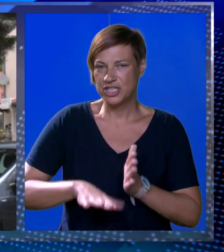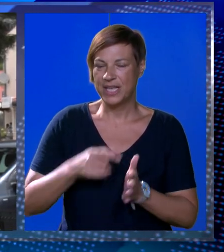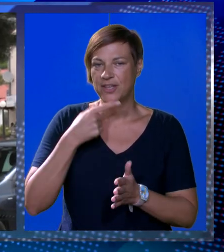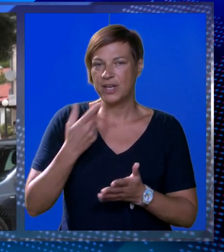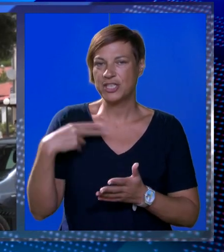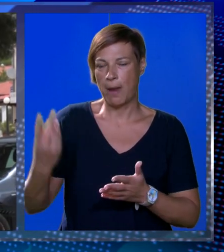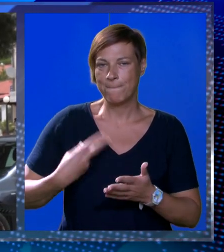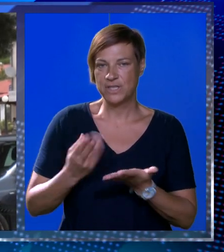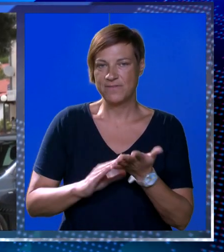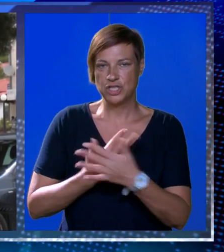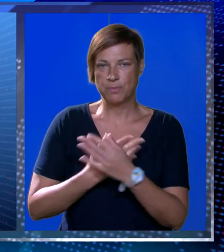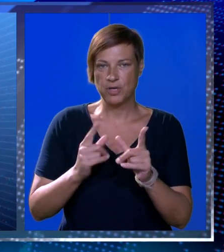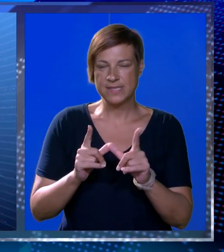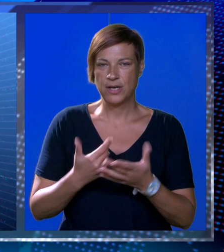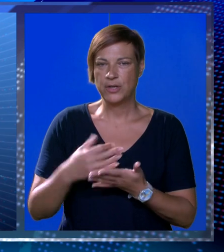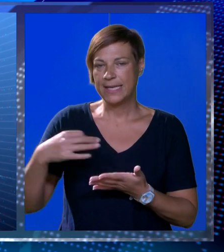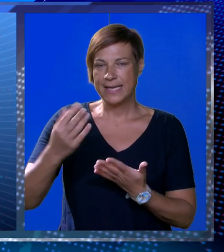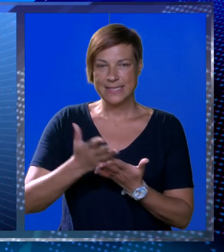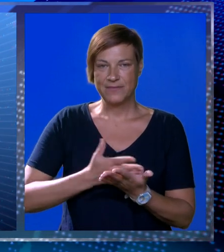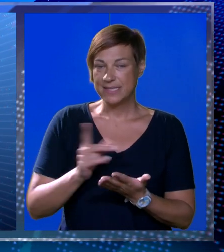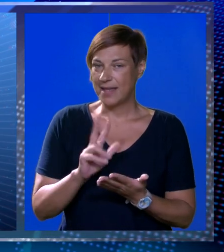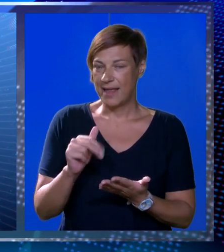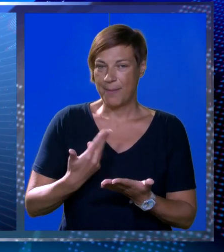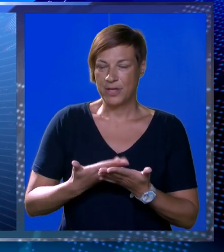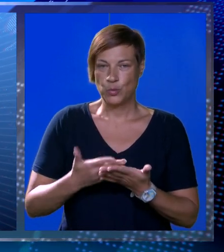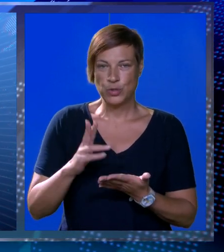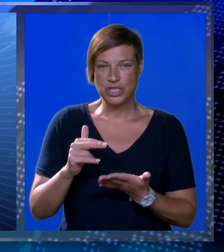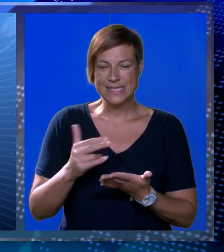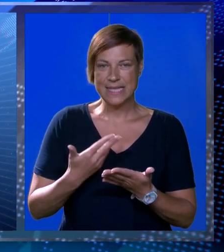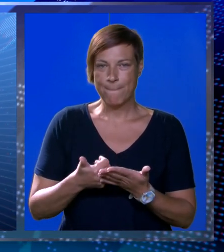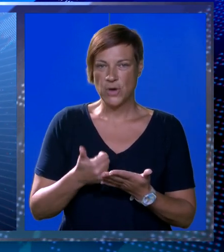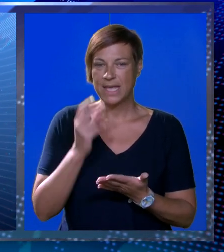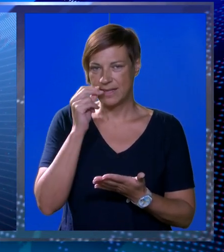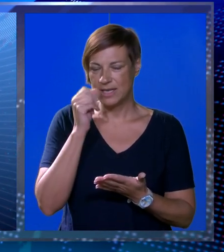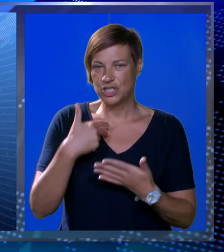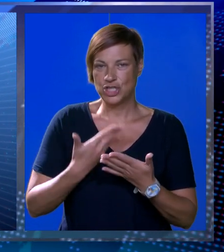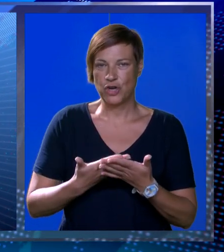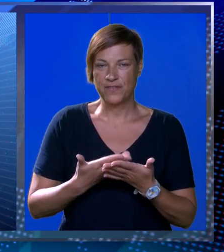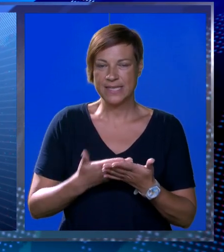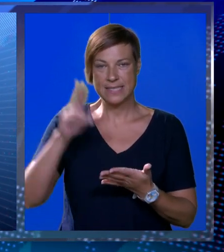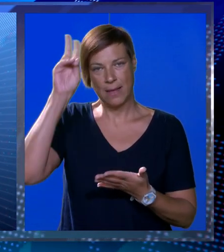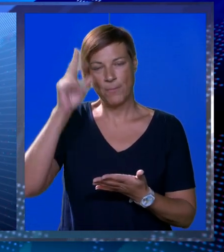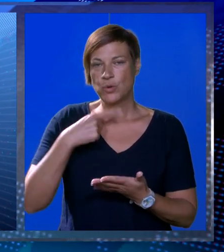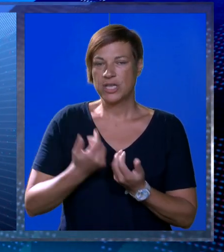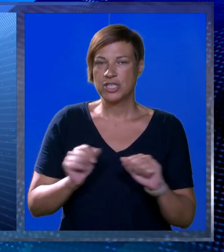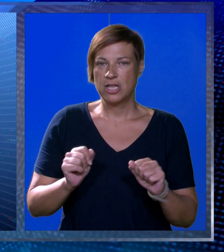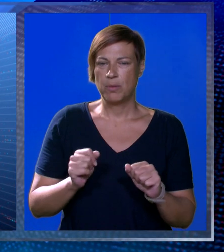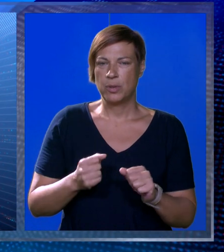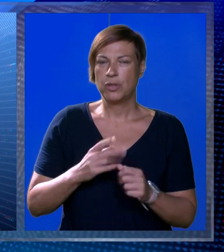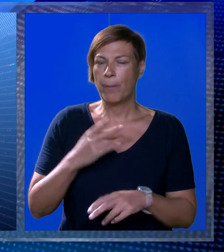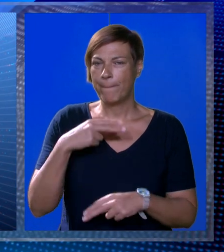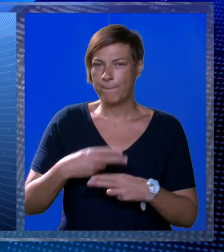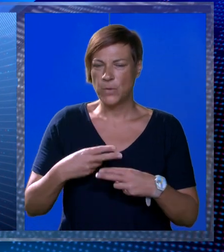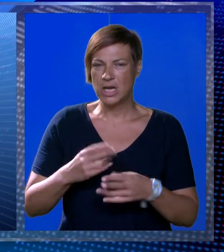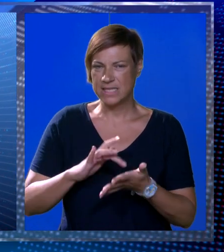nije štedio riječi prozivajući Mozaru. Nezavisne liste nema. Tu postoji samo jedan čovjek sa svojom mogu reći slobodno-polesnom